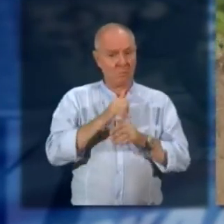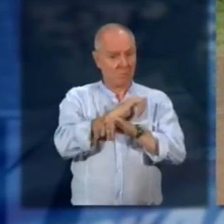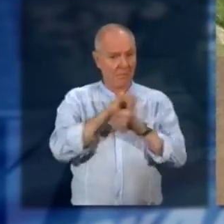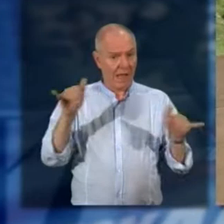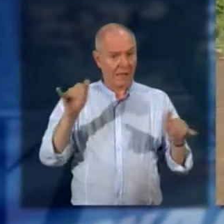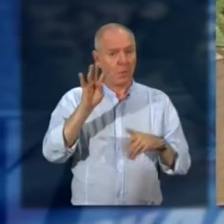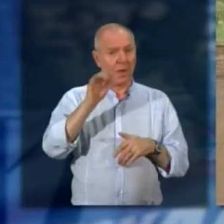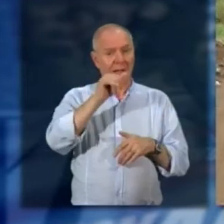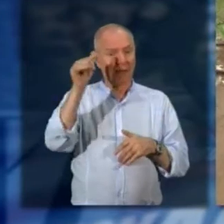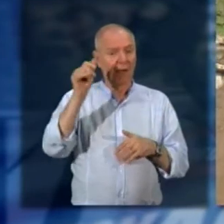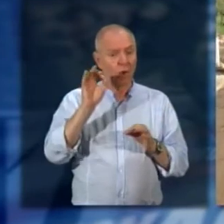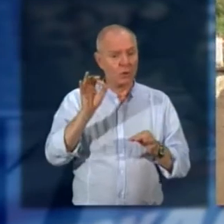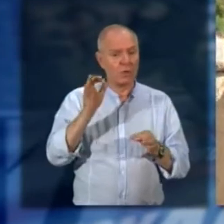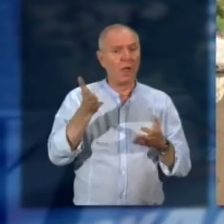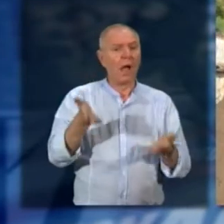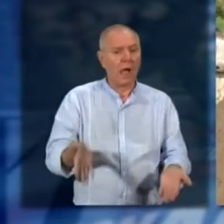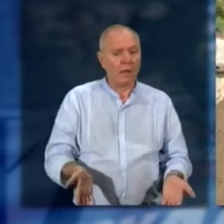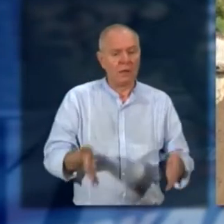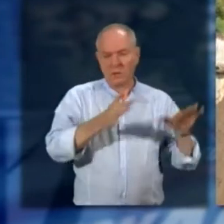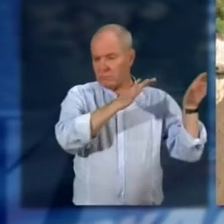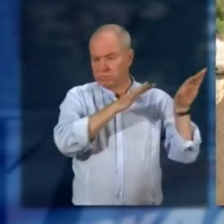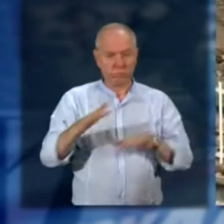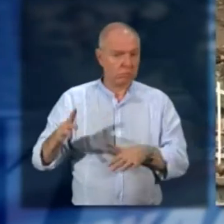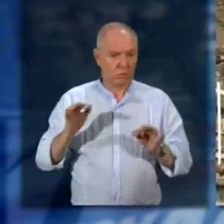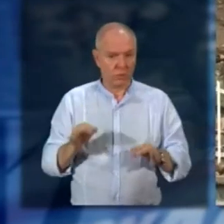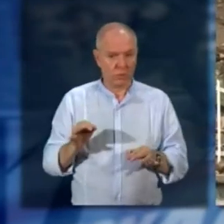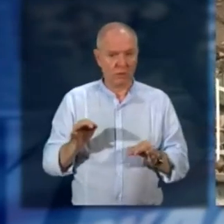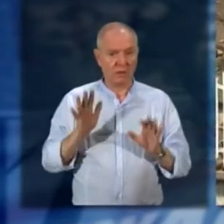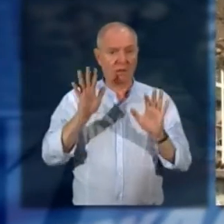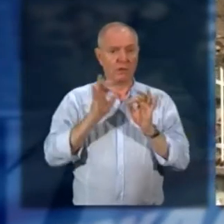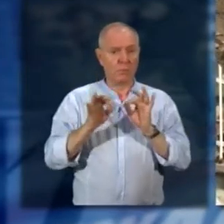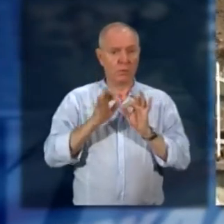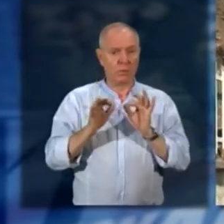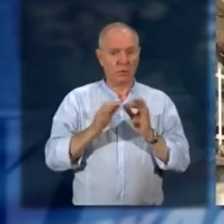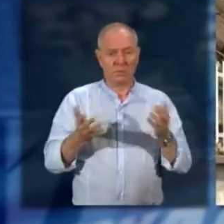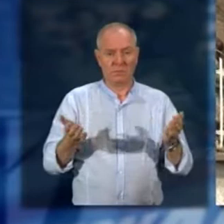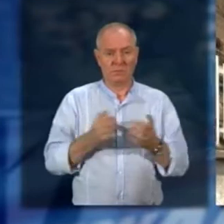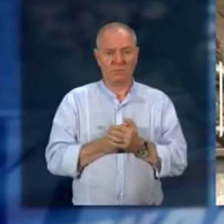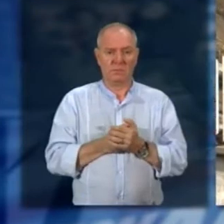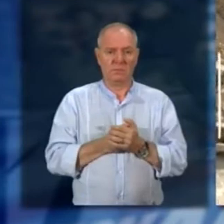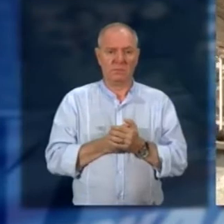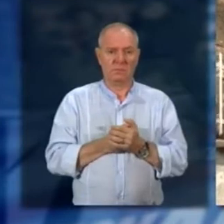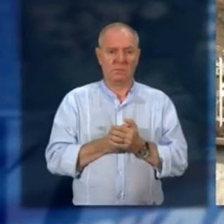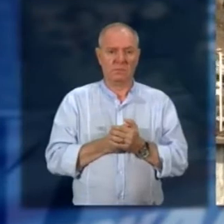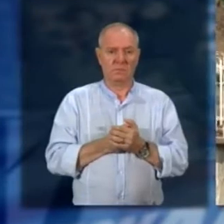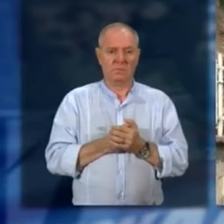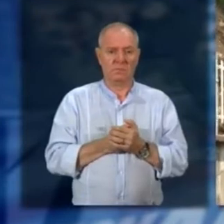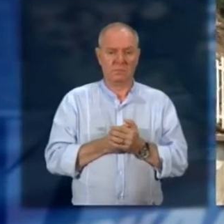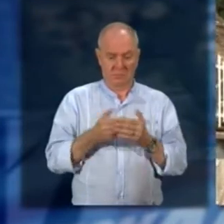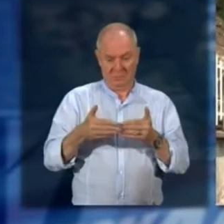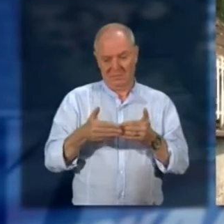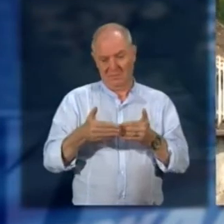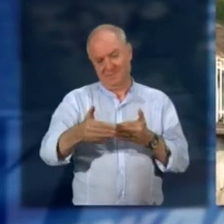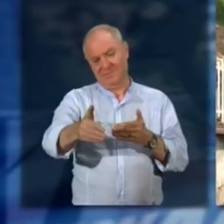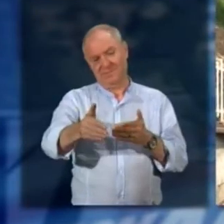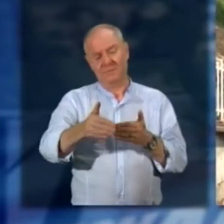40 anni e adesso tra dieci minuti è capitato tutto. A pochi metri dallo